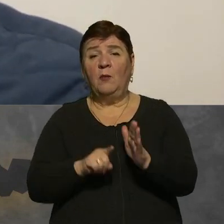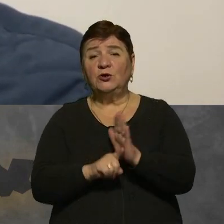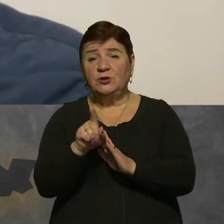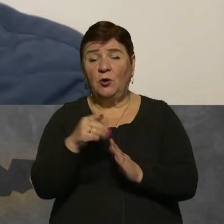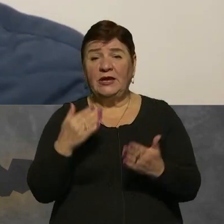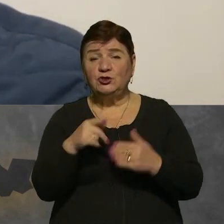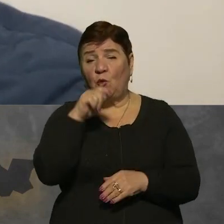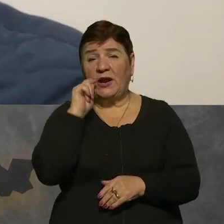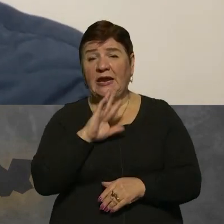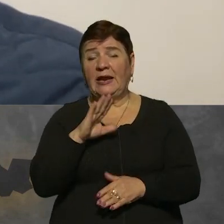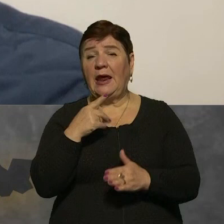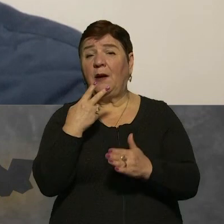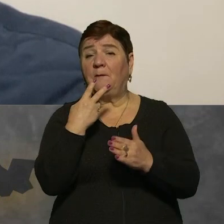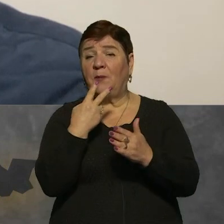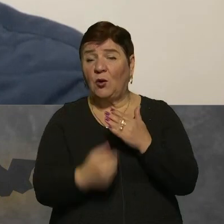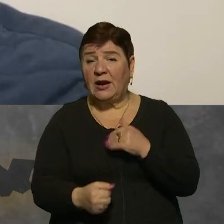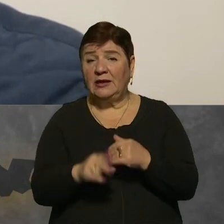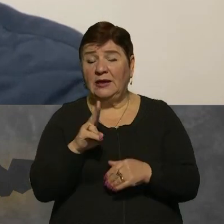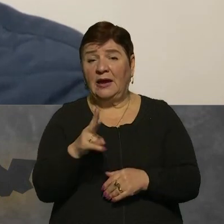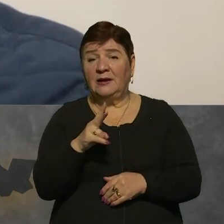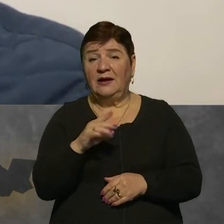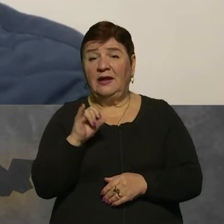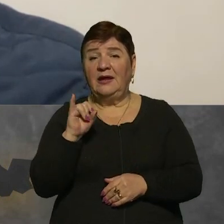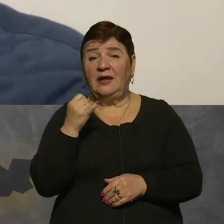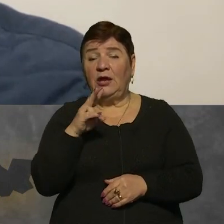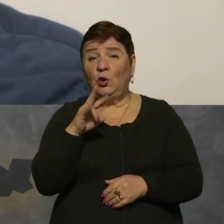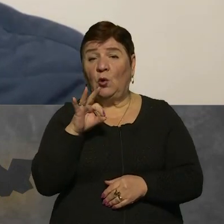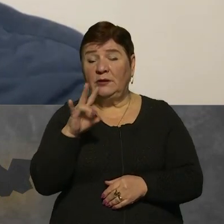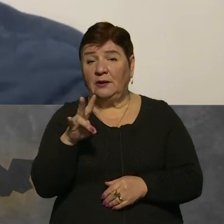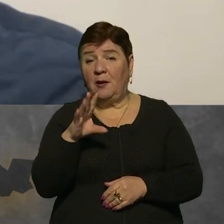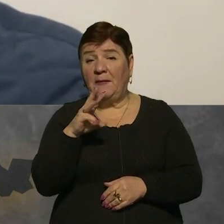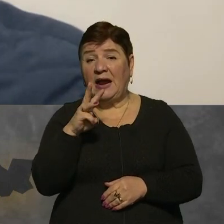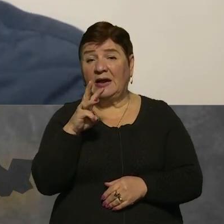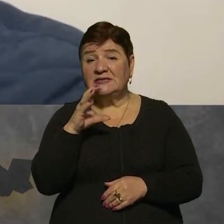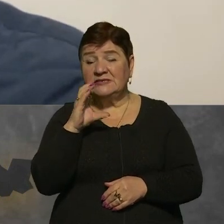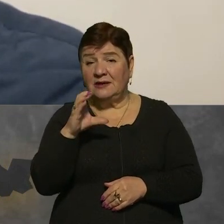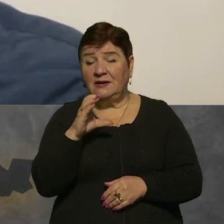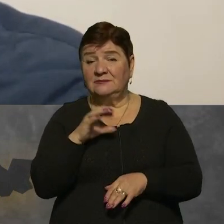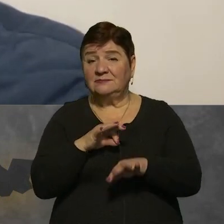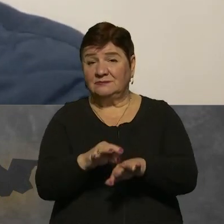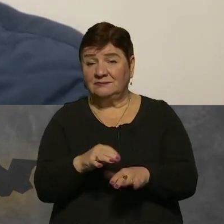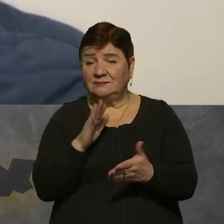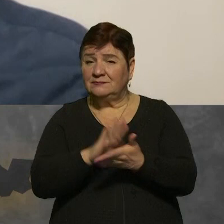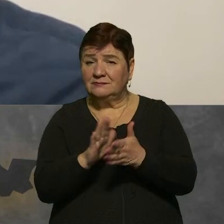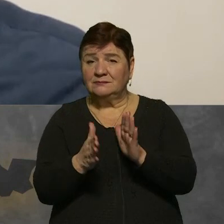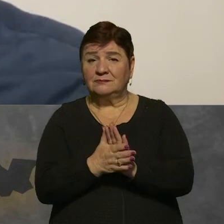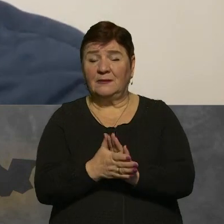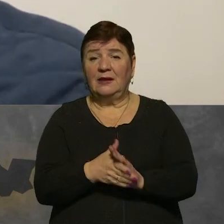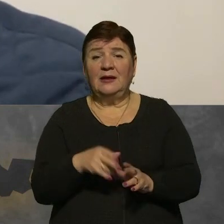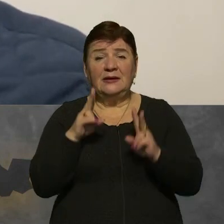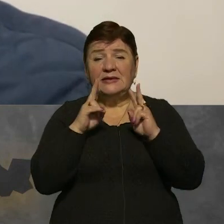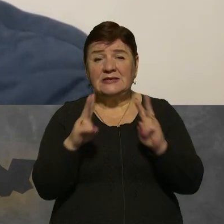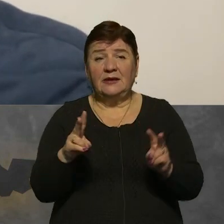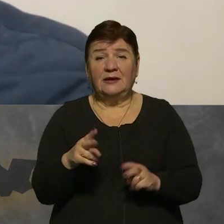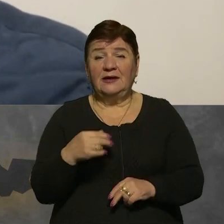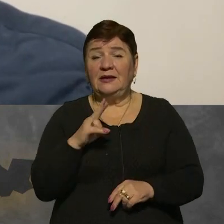програє. І взагалі, пам'ятаєте, як Ілон Маск на це купився, чи повівся, чи якимось чином домовився, Біс його знає,